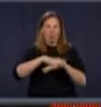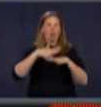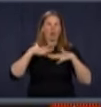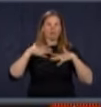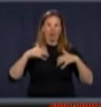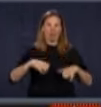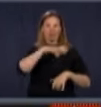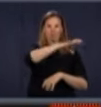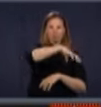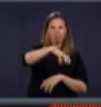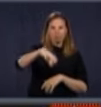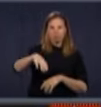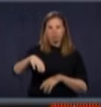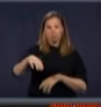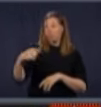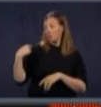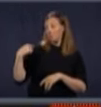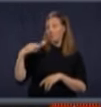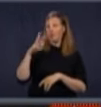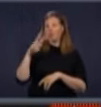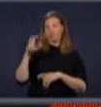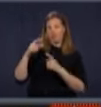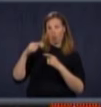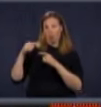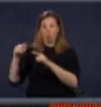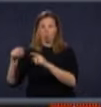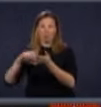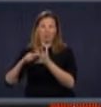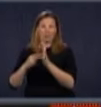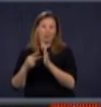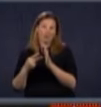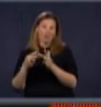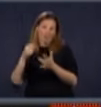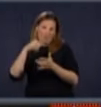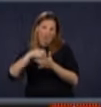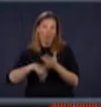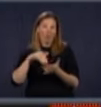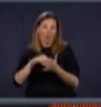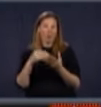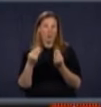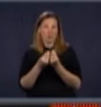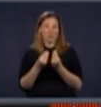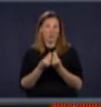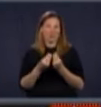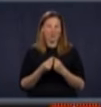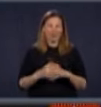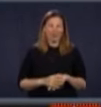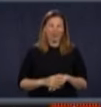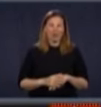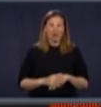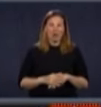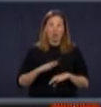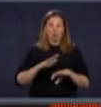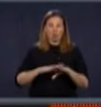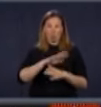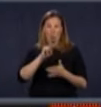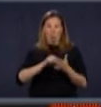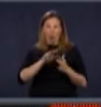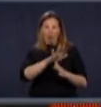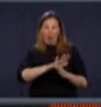a 600 qui sont revenus. Donc, ça a diminué un petit peu. Pour ce qui est de la grande région de Montréal,